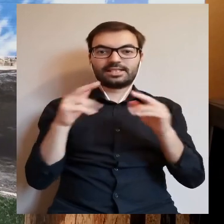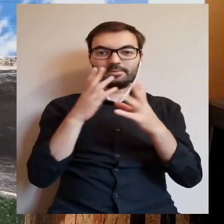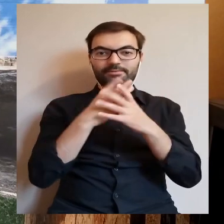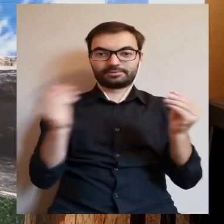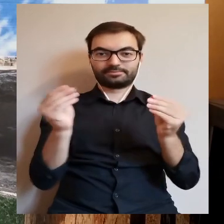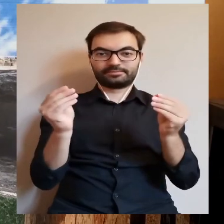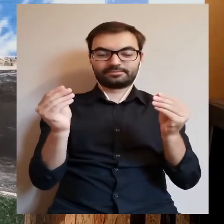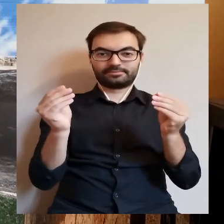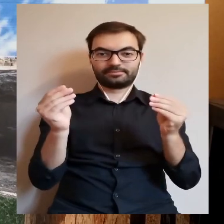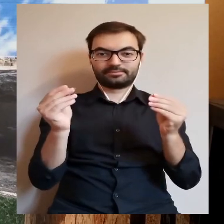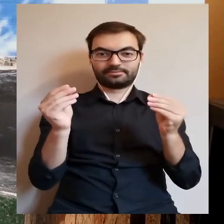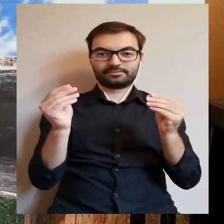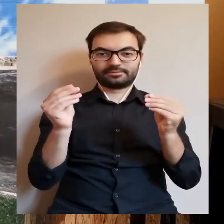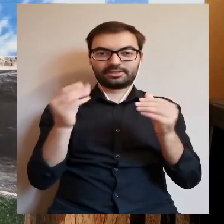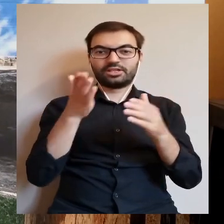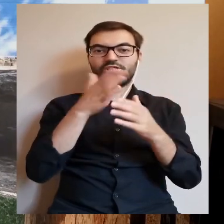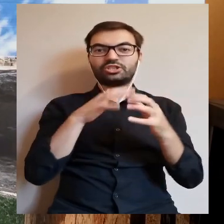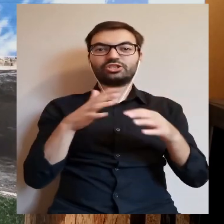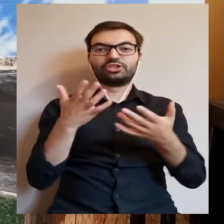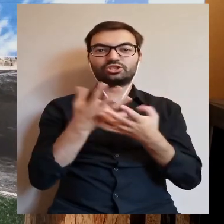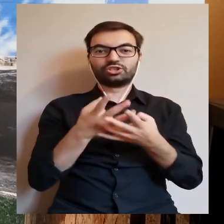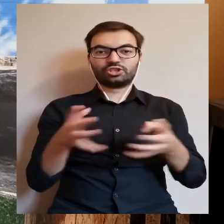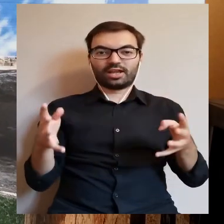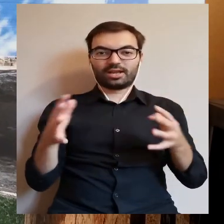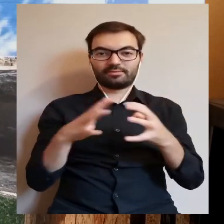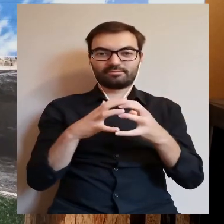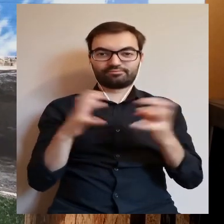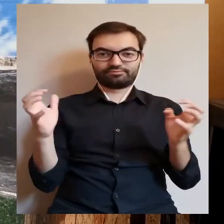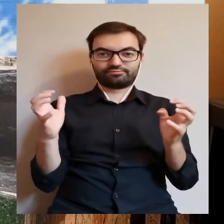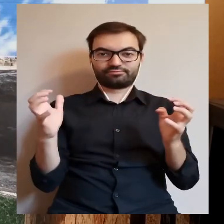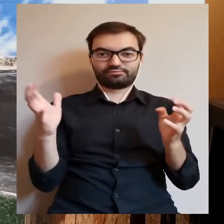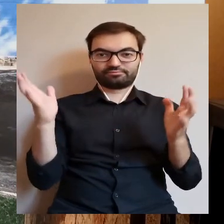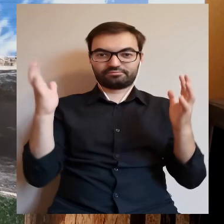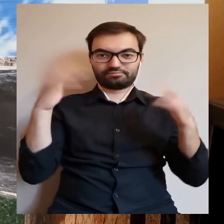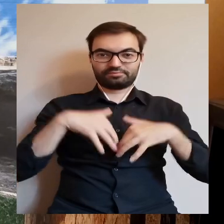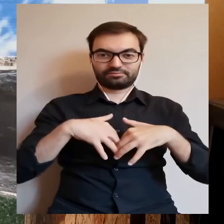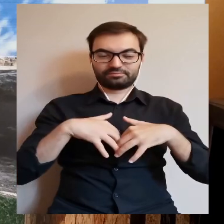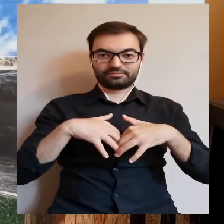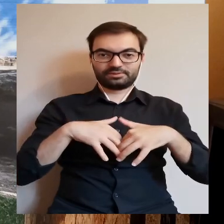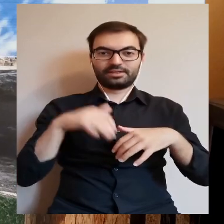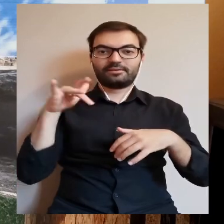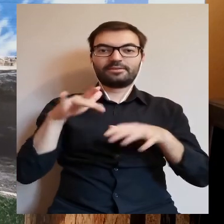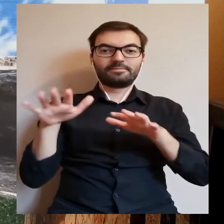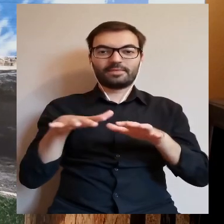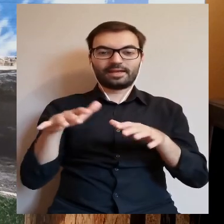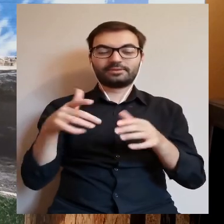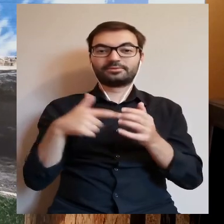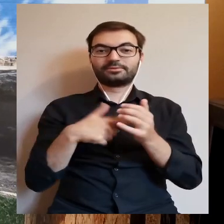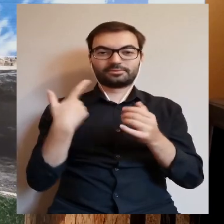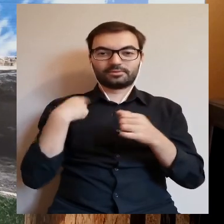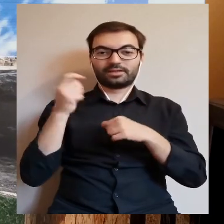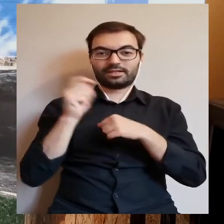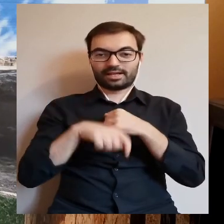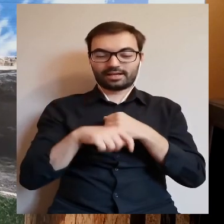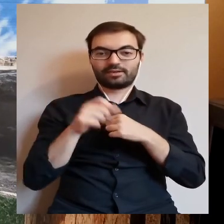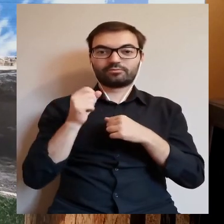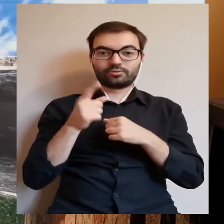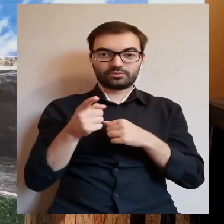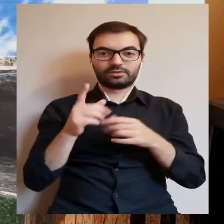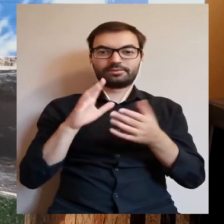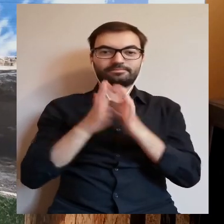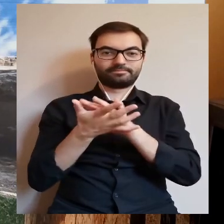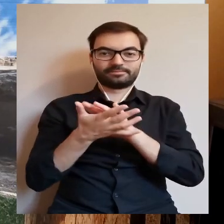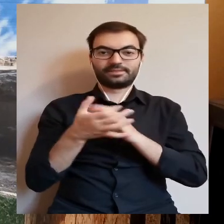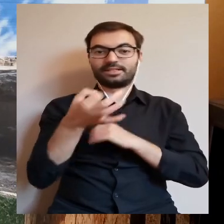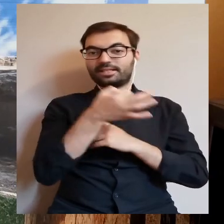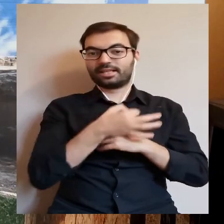i zamek zniknął w rozwartej otchłani. W tej rozpadlinie, gdzie straszliwa zbrodnia znalazła karę, stanęło